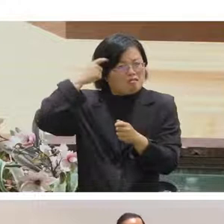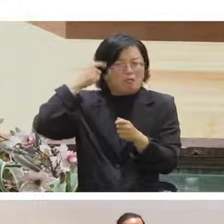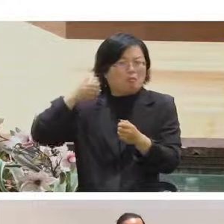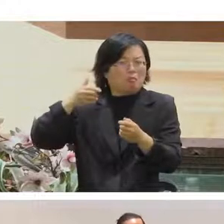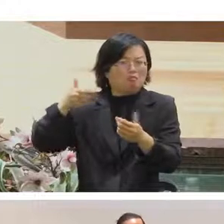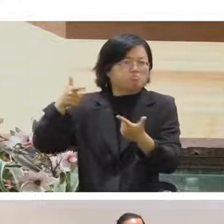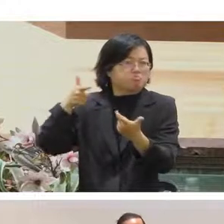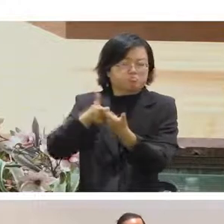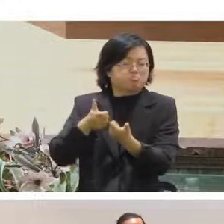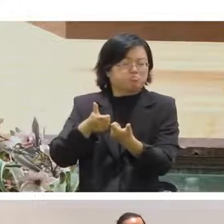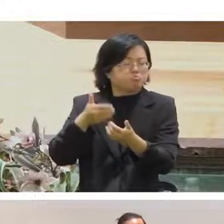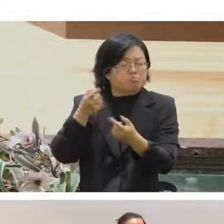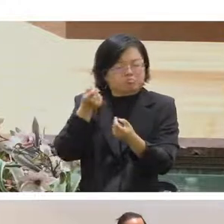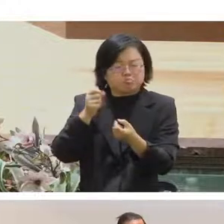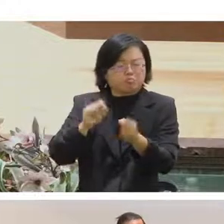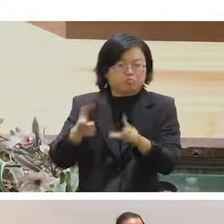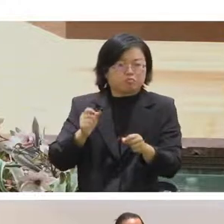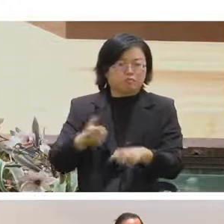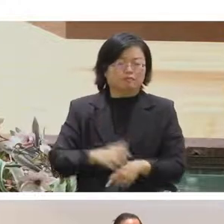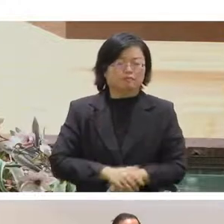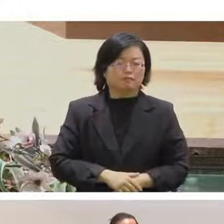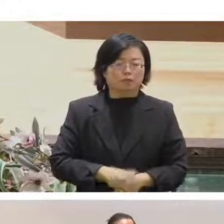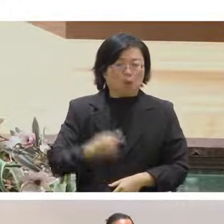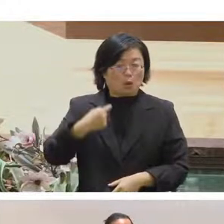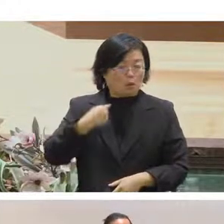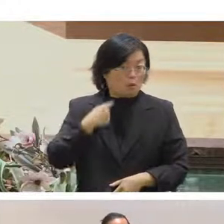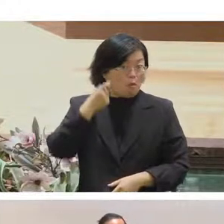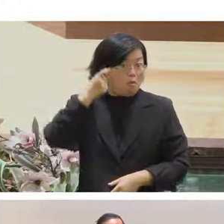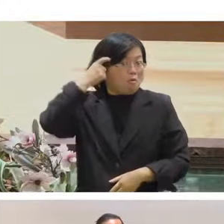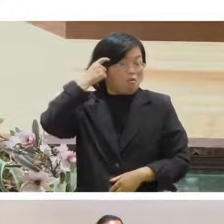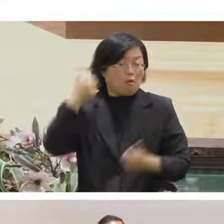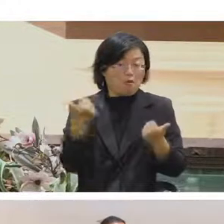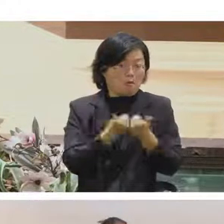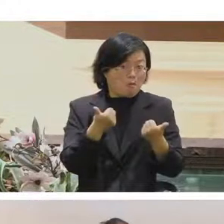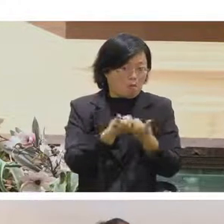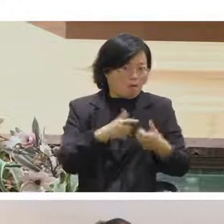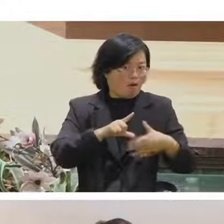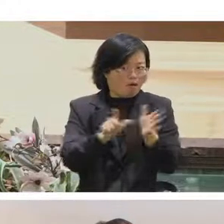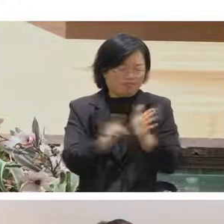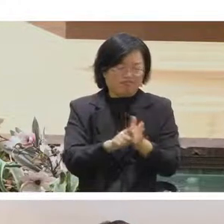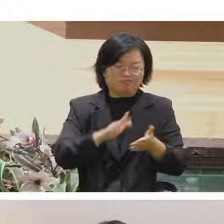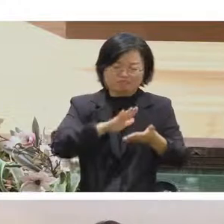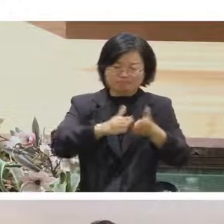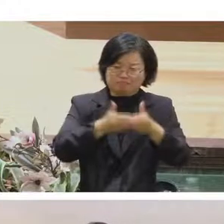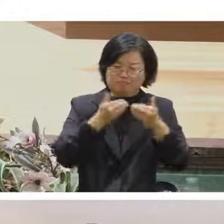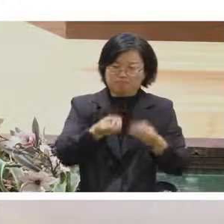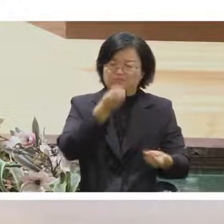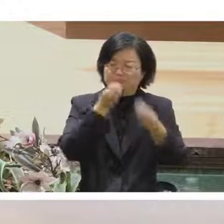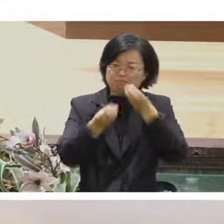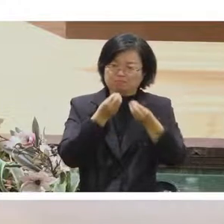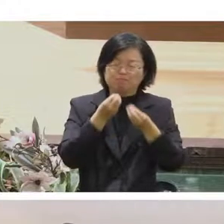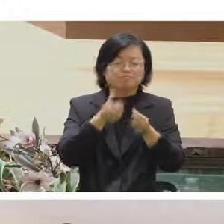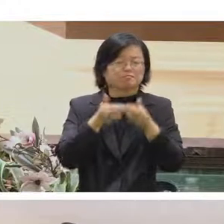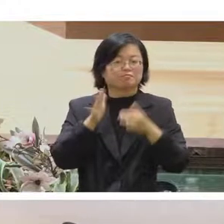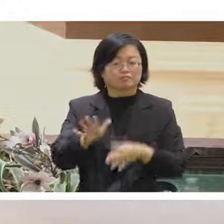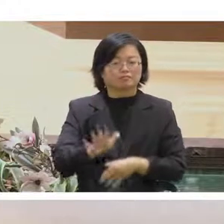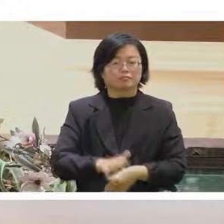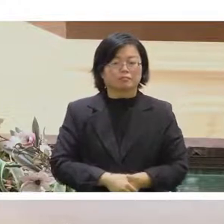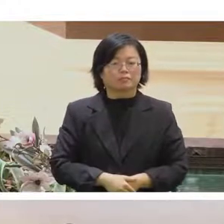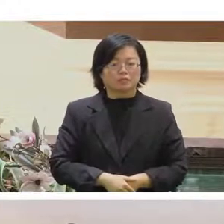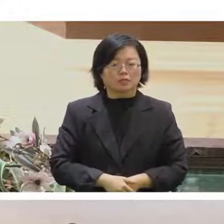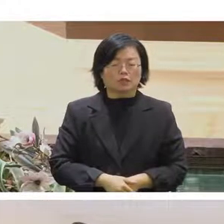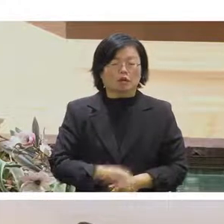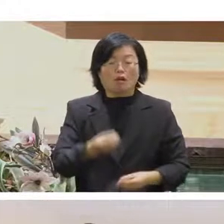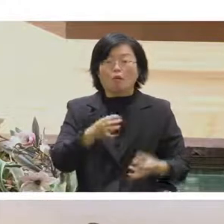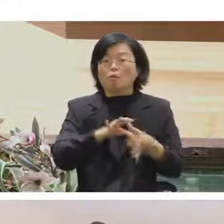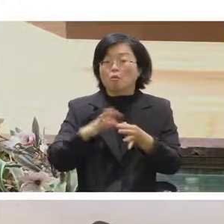GinnyV的大松有一個很大的特色就是一定要有食物它是必要條件它不是充分條件就是一定要有食物為什麼食物可以破